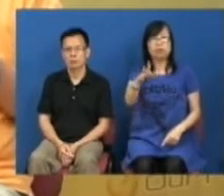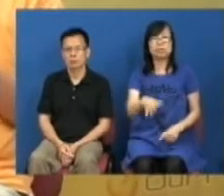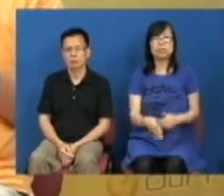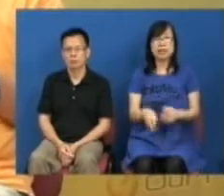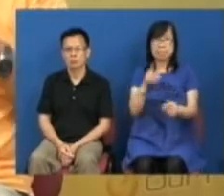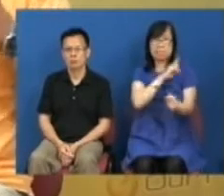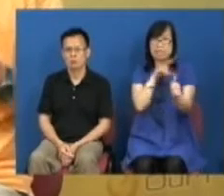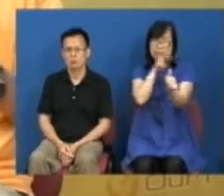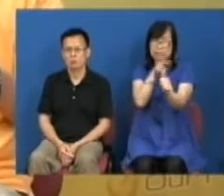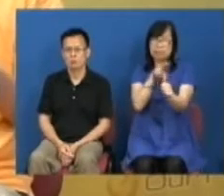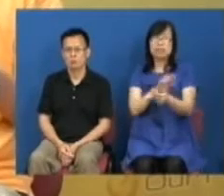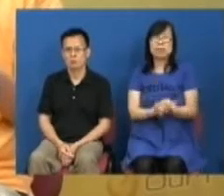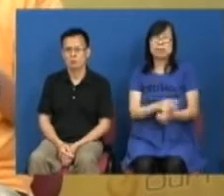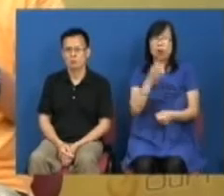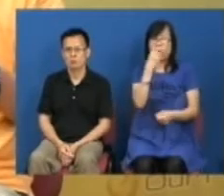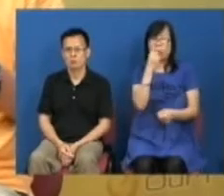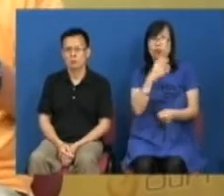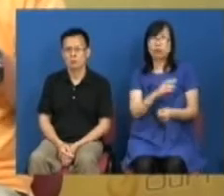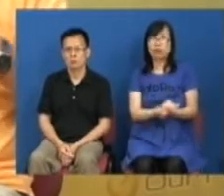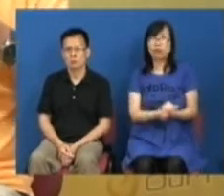港人是港香港是作为